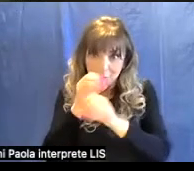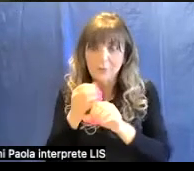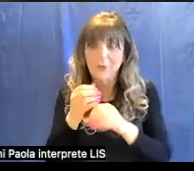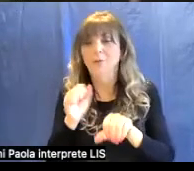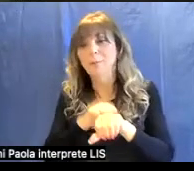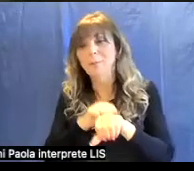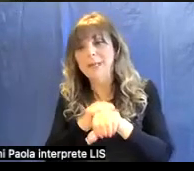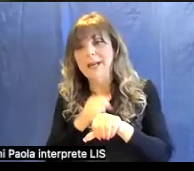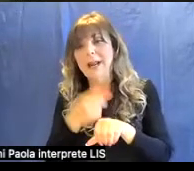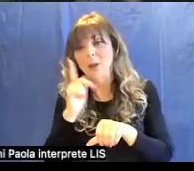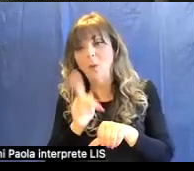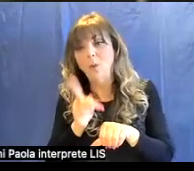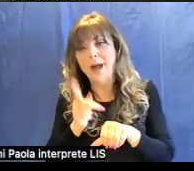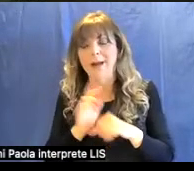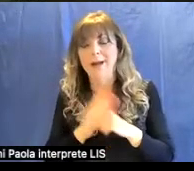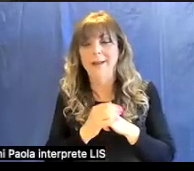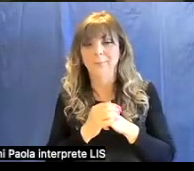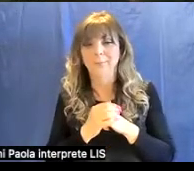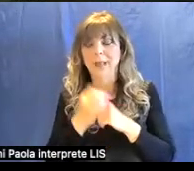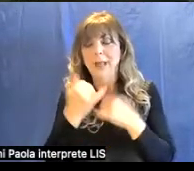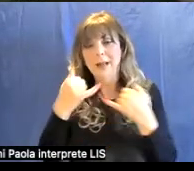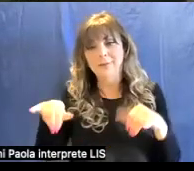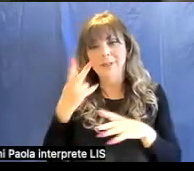Vediamo poi, infine,